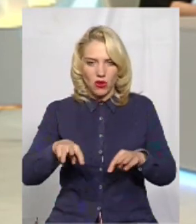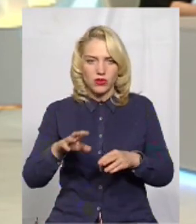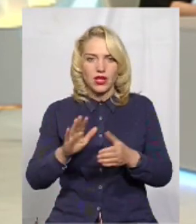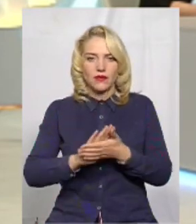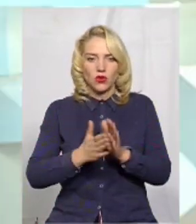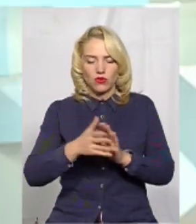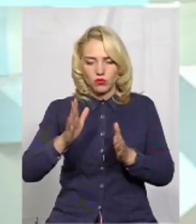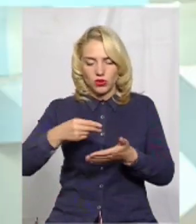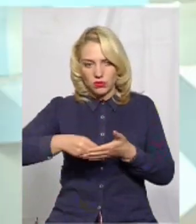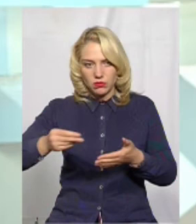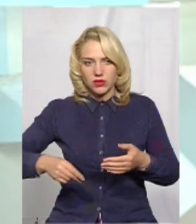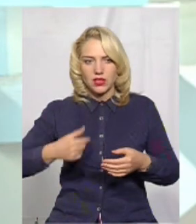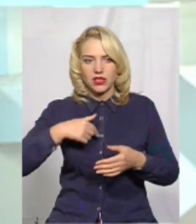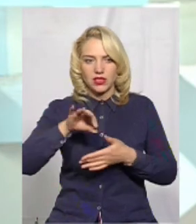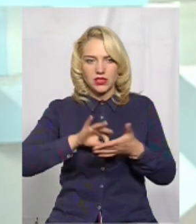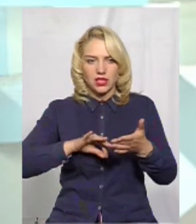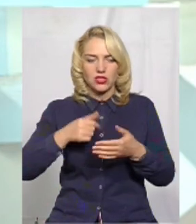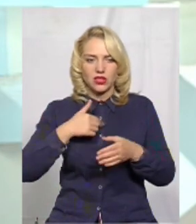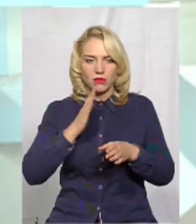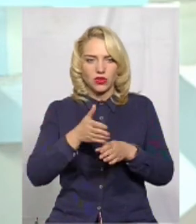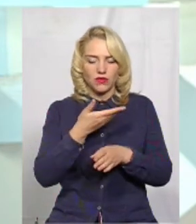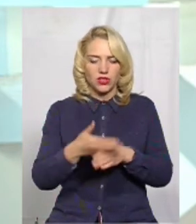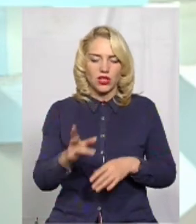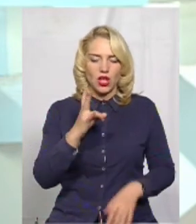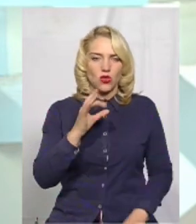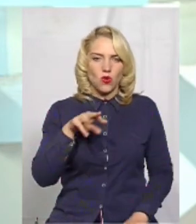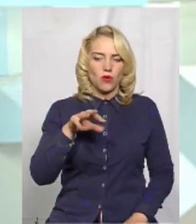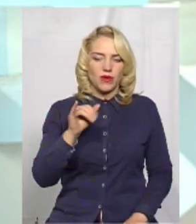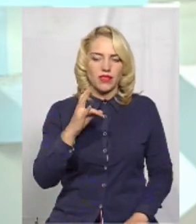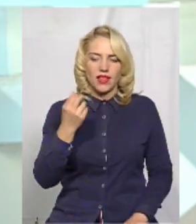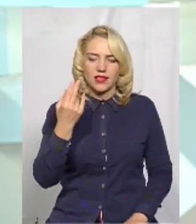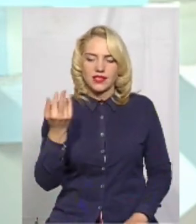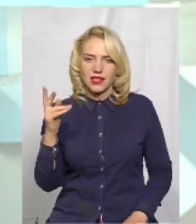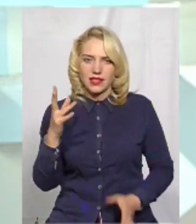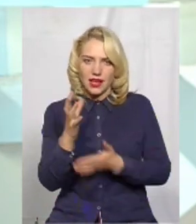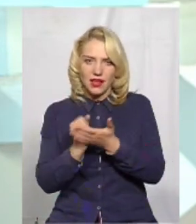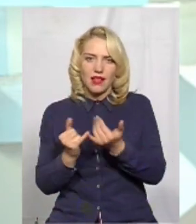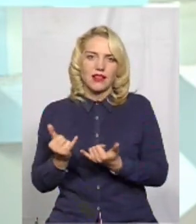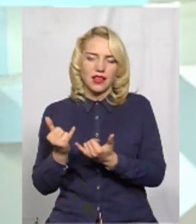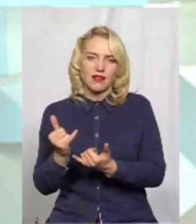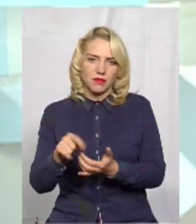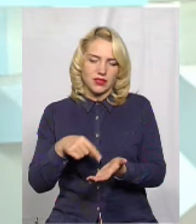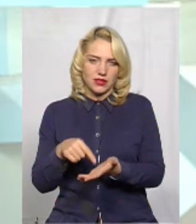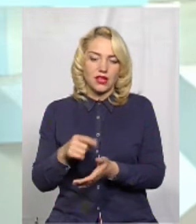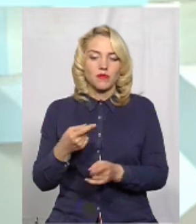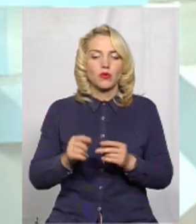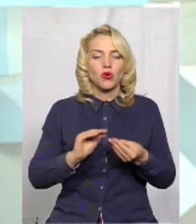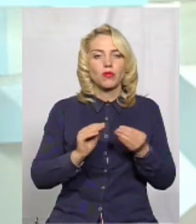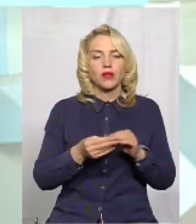договора, значить нам зразу номінації виділять на місто, і проблем ніяких не буде. Проблема в цих 44,